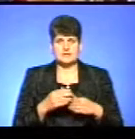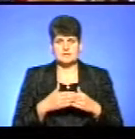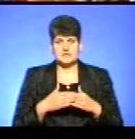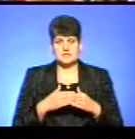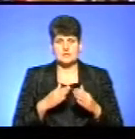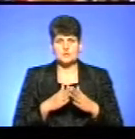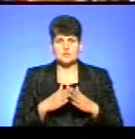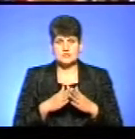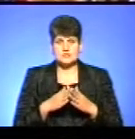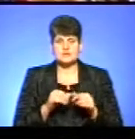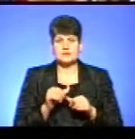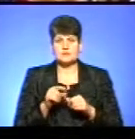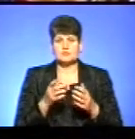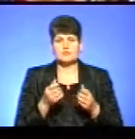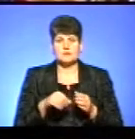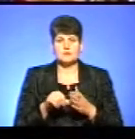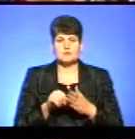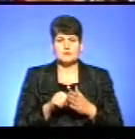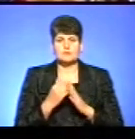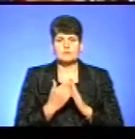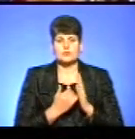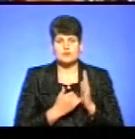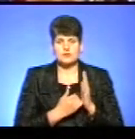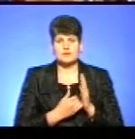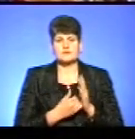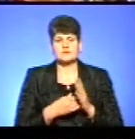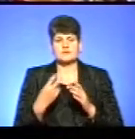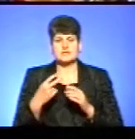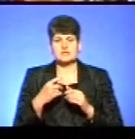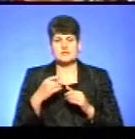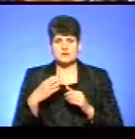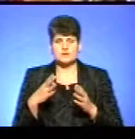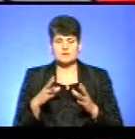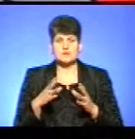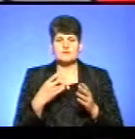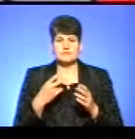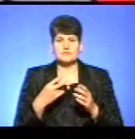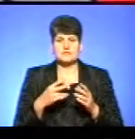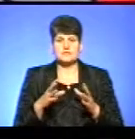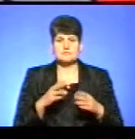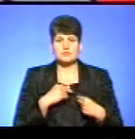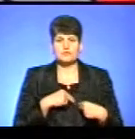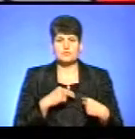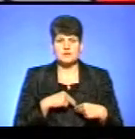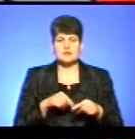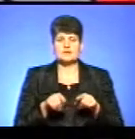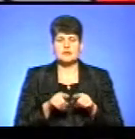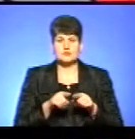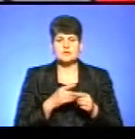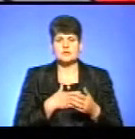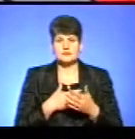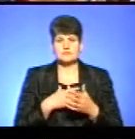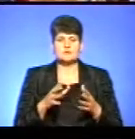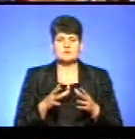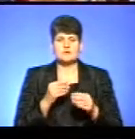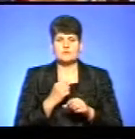сусідство. Крім того, ми беремо участь у програмі транскладного співробітництва Польща-Білоруссо-Україна і також активно співпрацюємо з